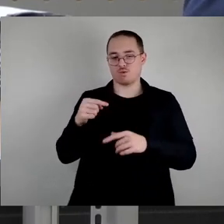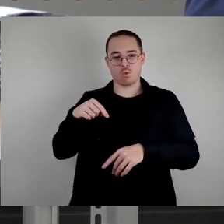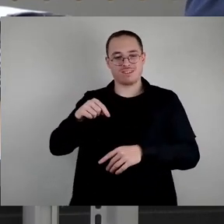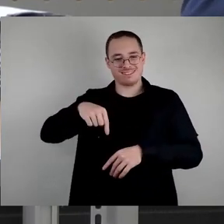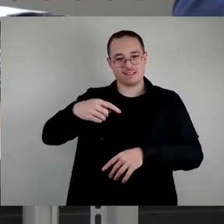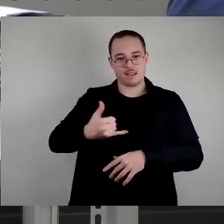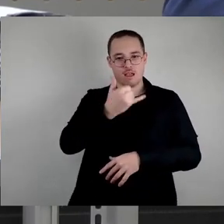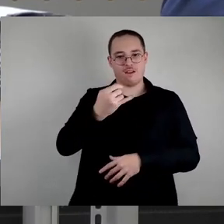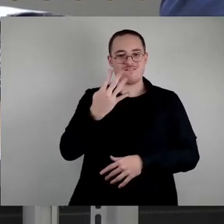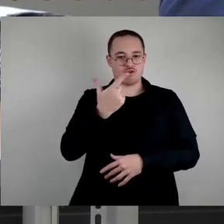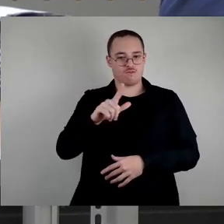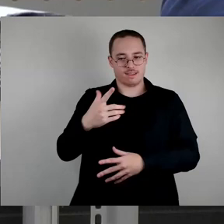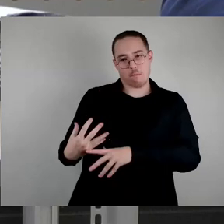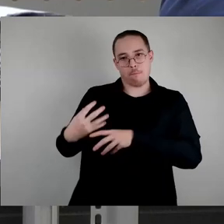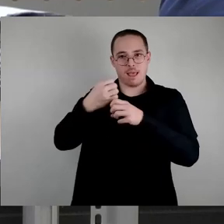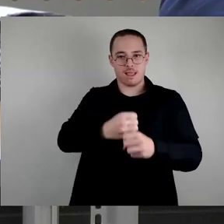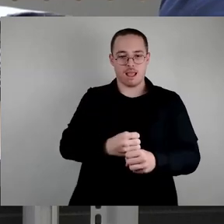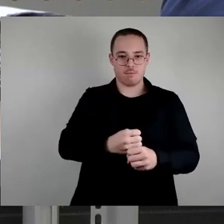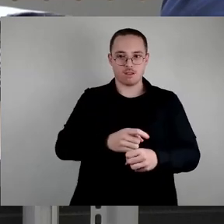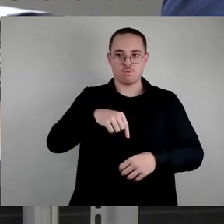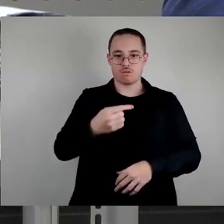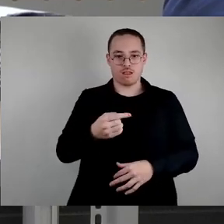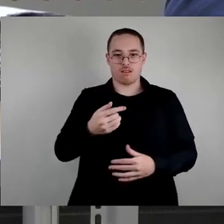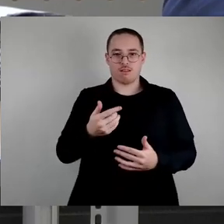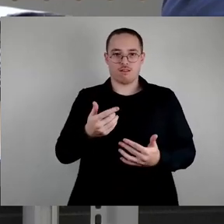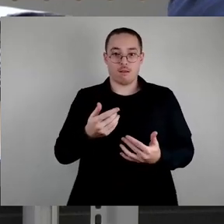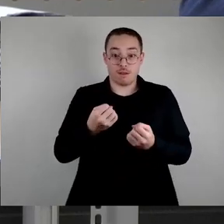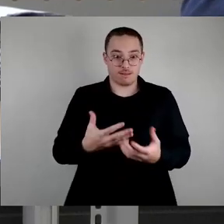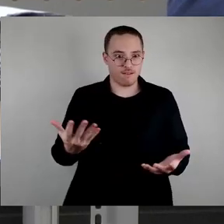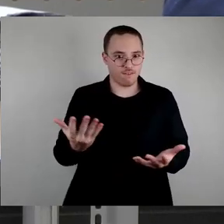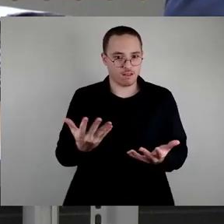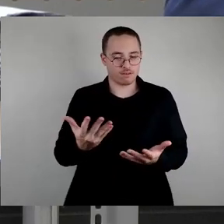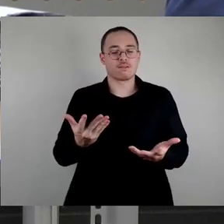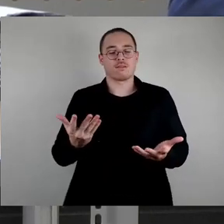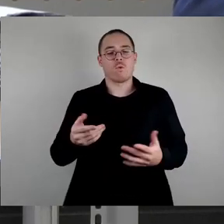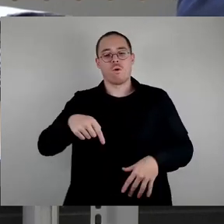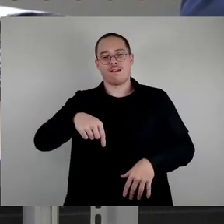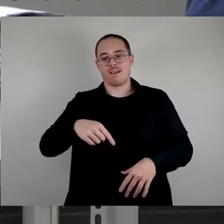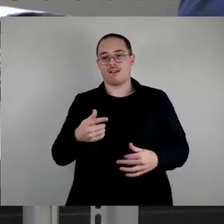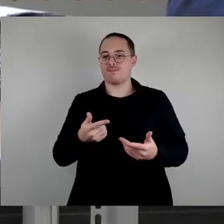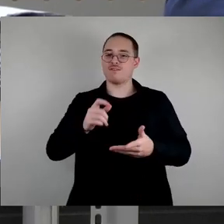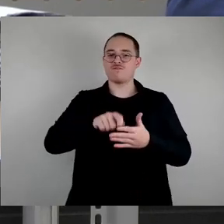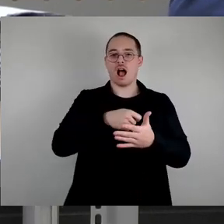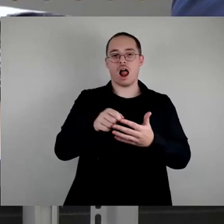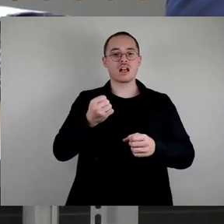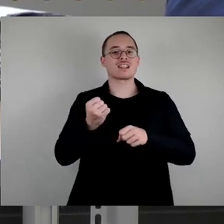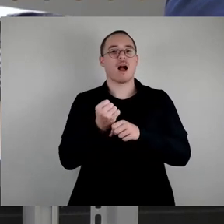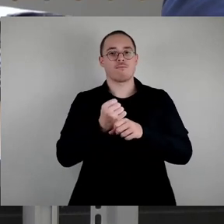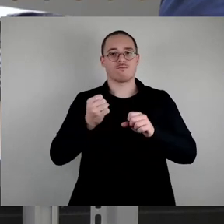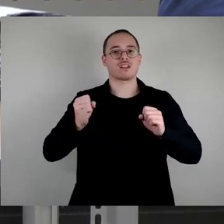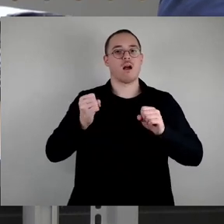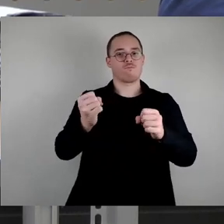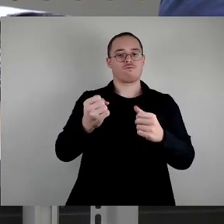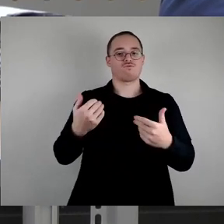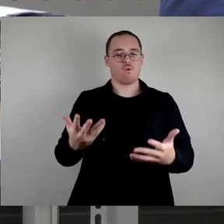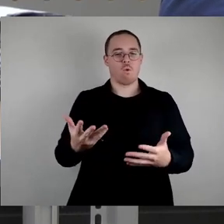der verschiedenen politischen Fraktionen hier werden und im Wahlkampfgetöse am Ende untergehen. Ich bin dennoch zuversichtlich, dass wir heute eine